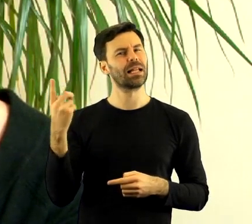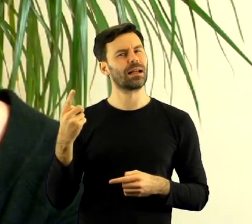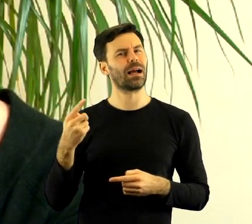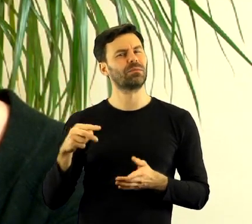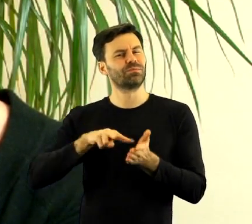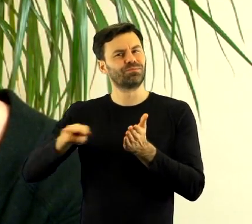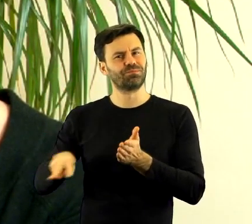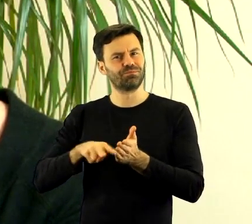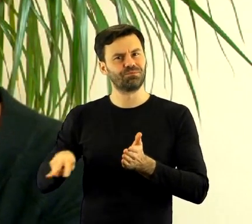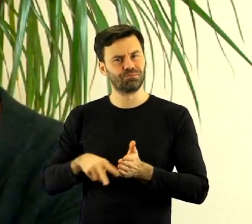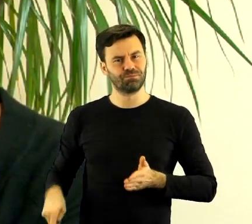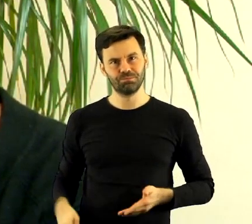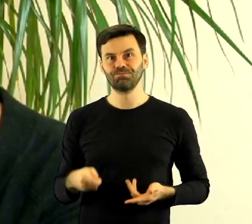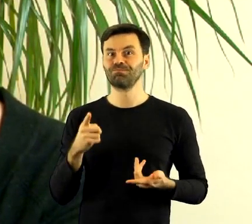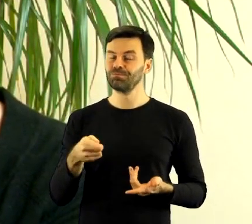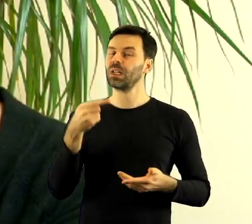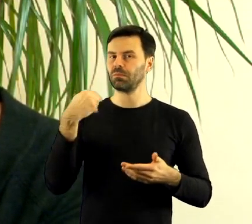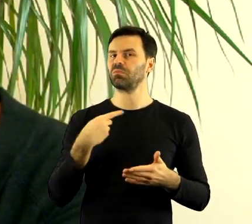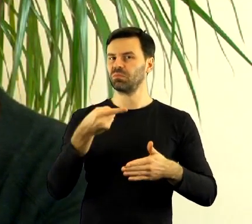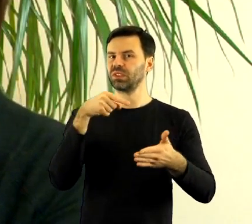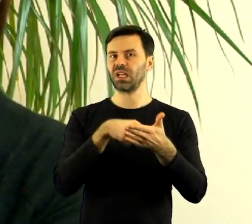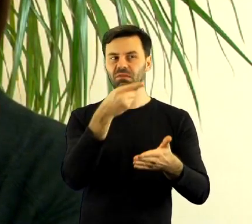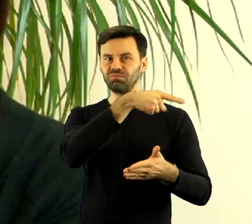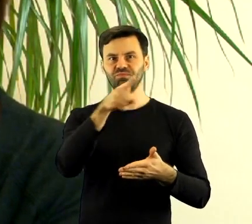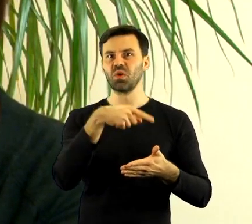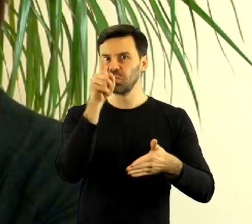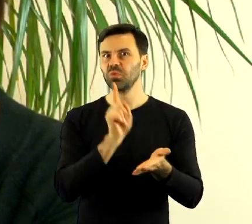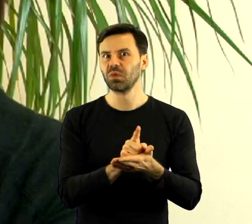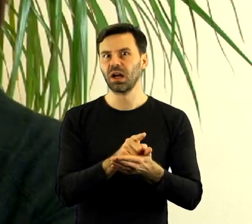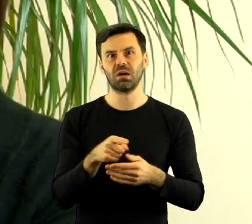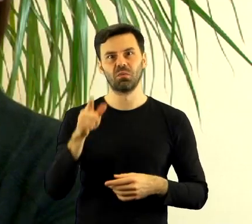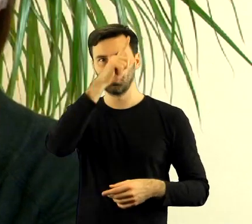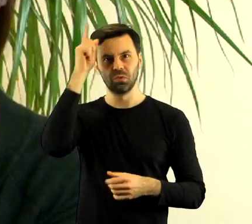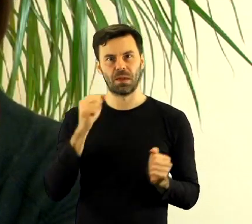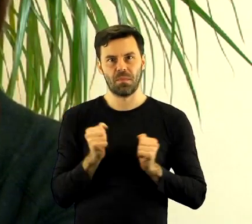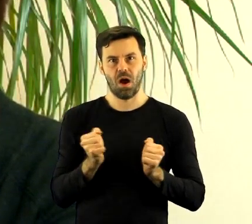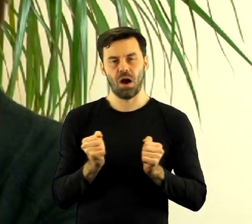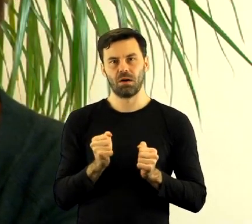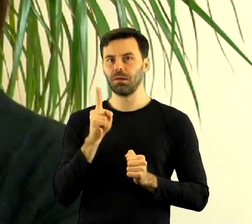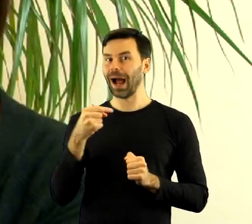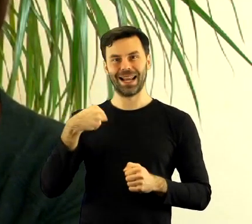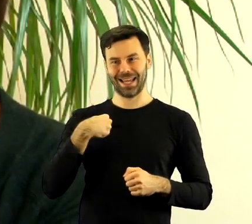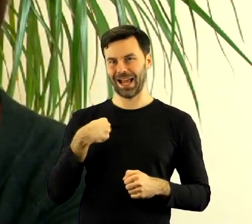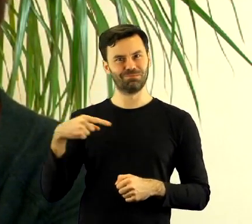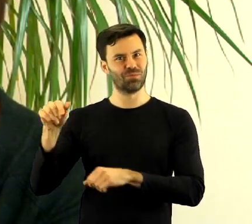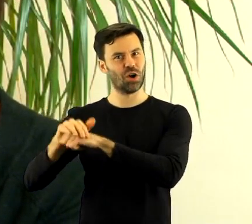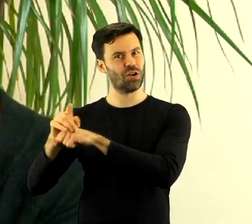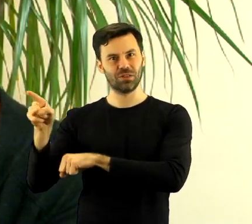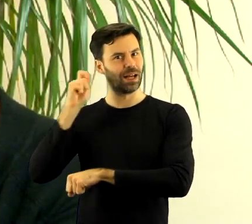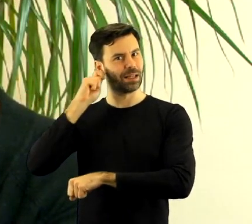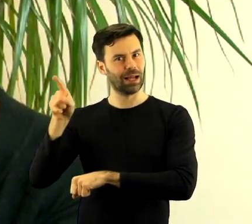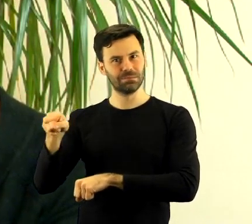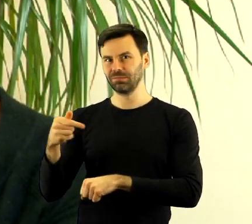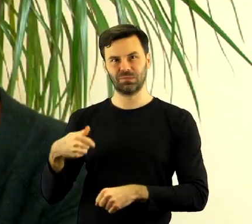wycofało się w tym miejscu i tutaj osiągnięto swój cel, czyli wystraszono kilka osób. Mniej i koleżanki nie wystraszono. I to